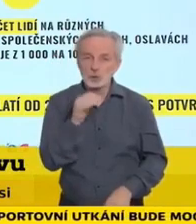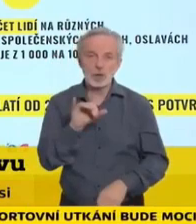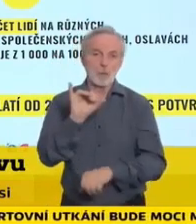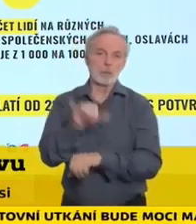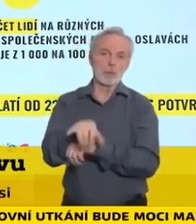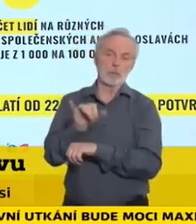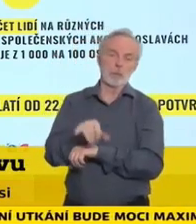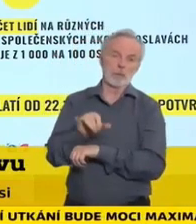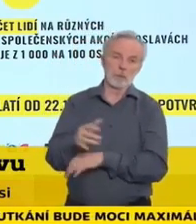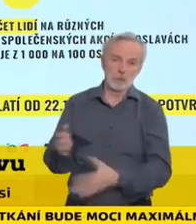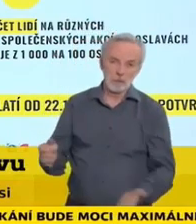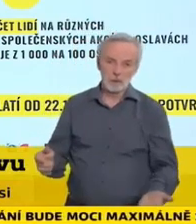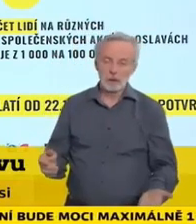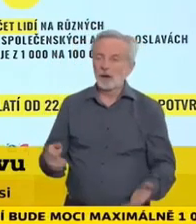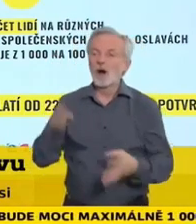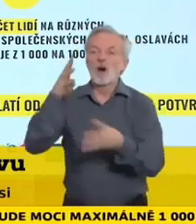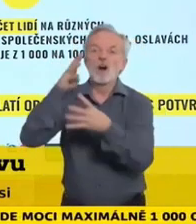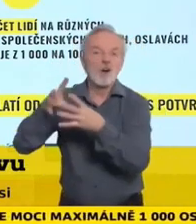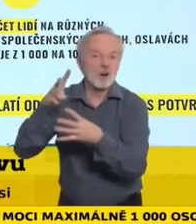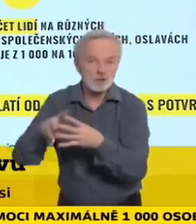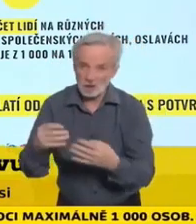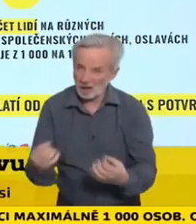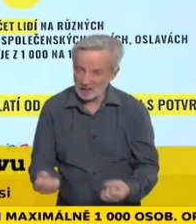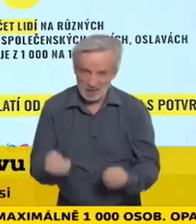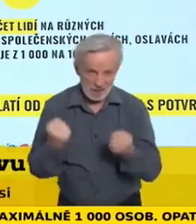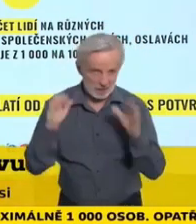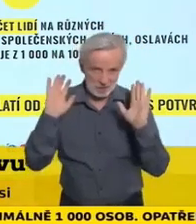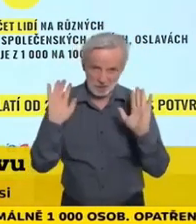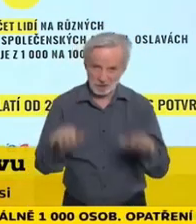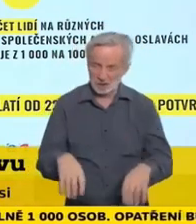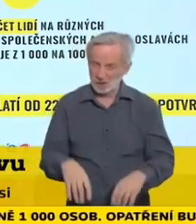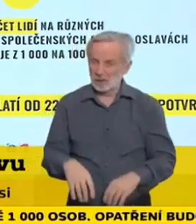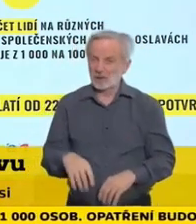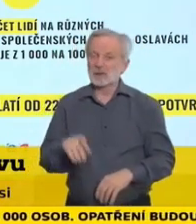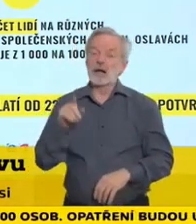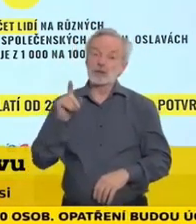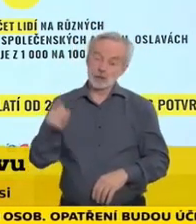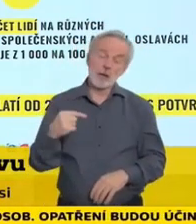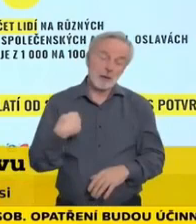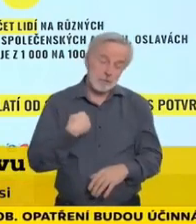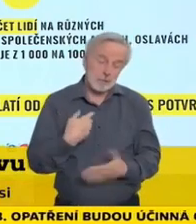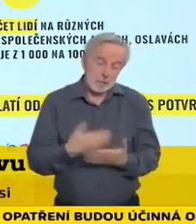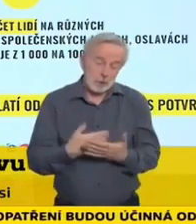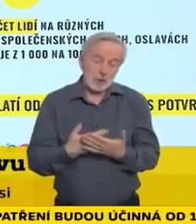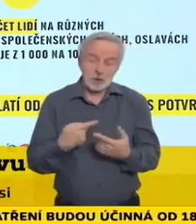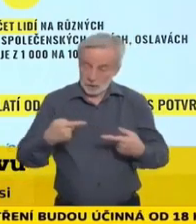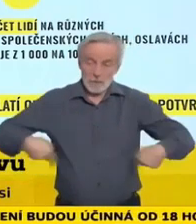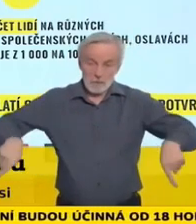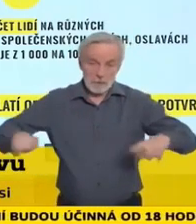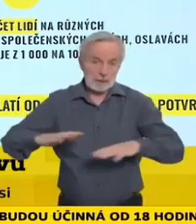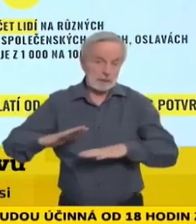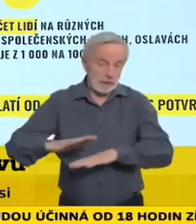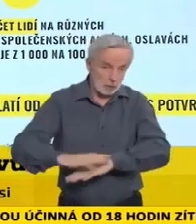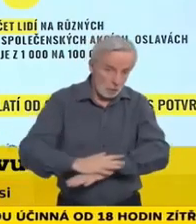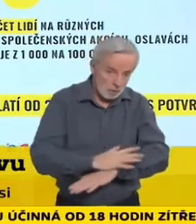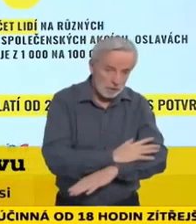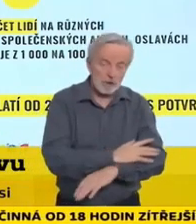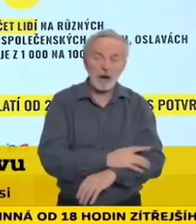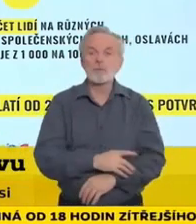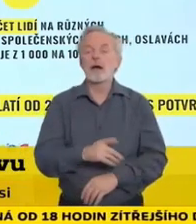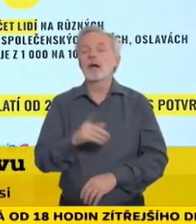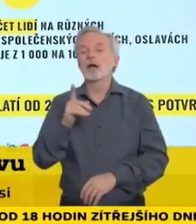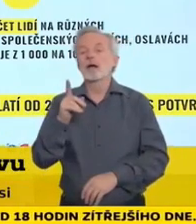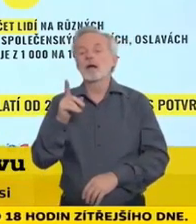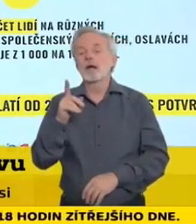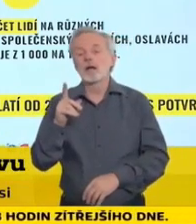očkovaný nebo prodělal nemoc, takže v tomto směru se domníváme, že je na místě příjmout a opatření, která jsme dnes